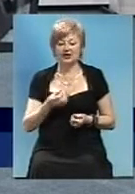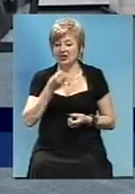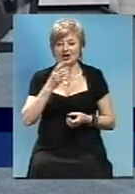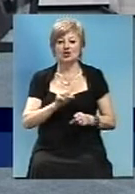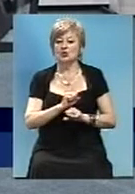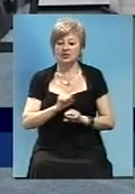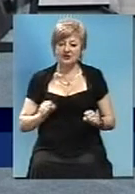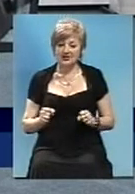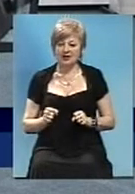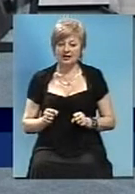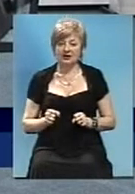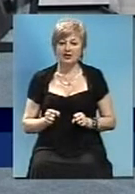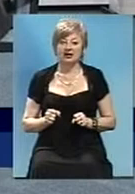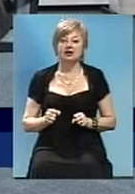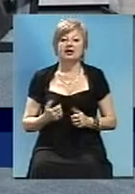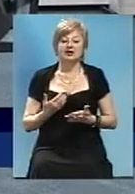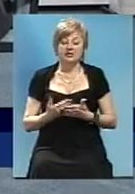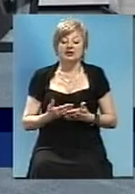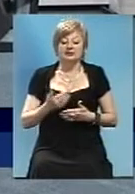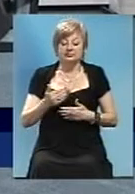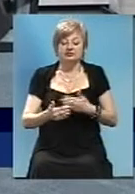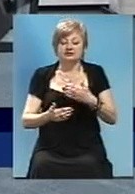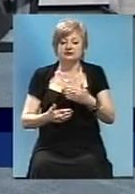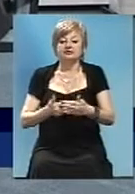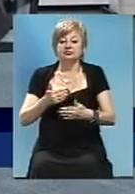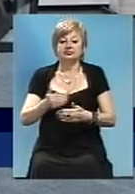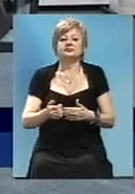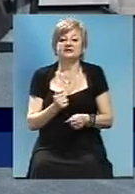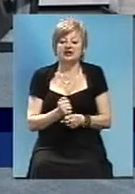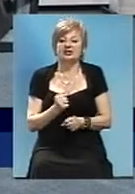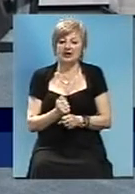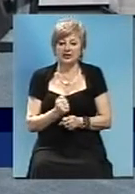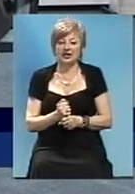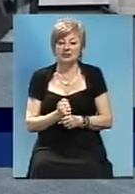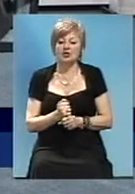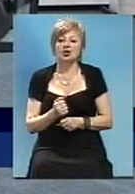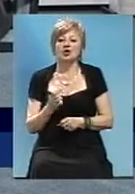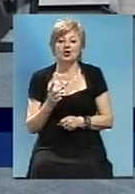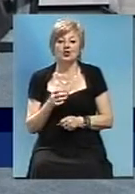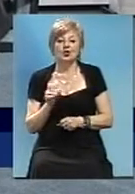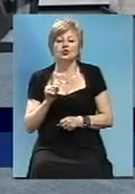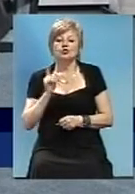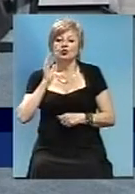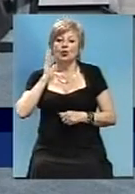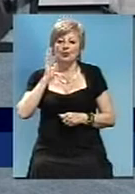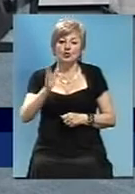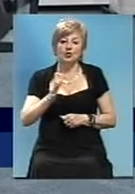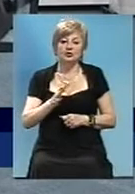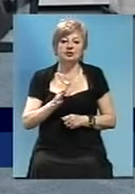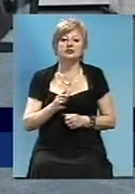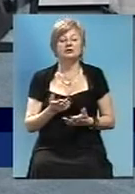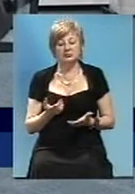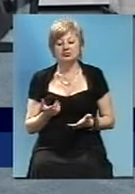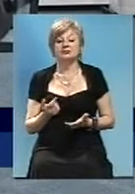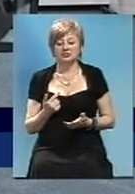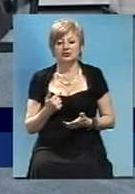Але, скажімо так, шаг за шагом робимо і робимо роботу. А те, що буде багато негативу, я